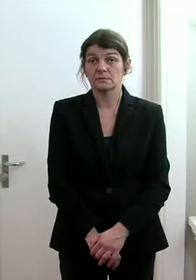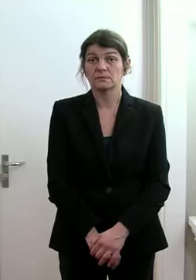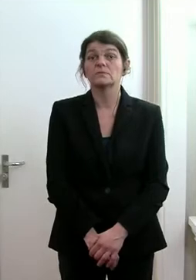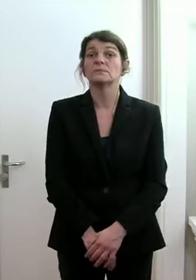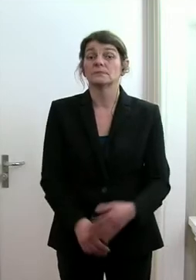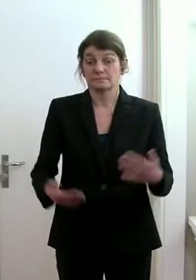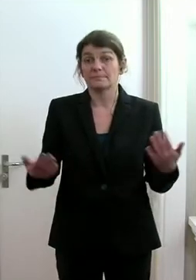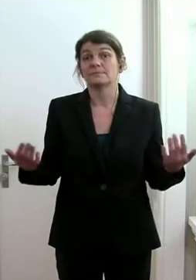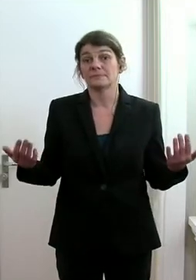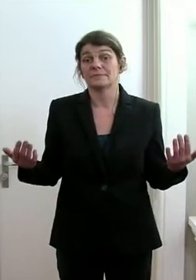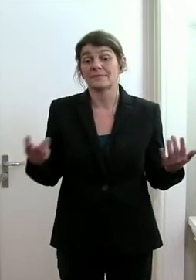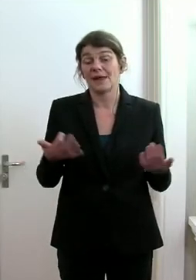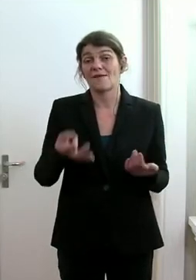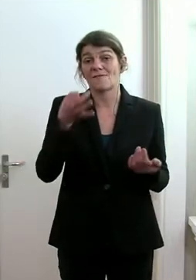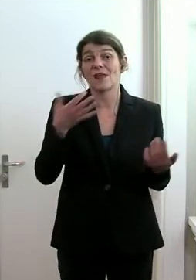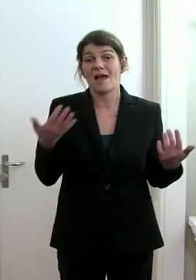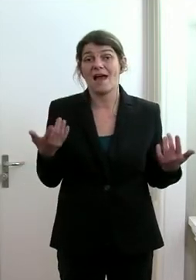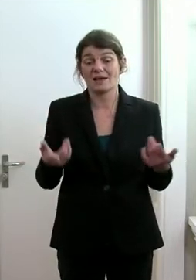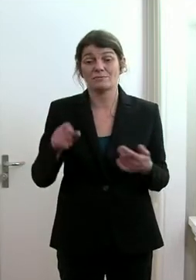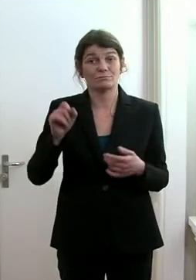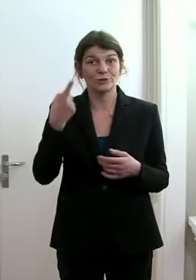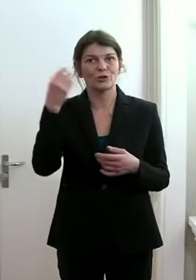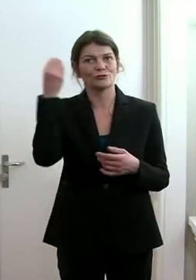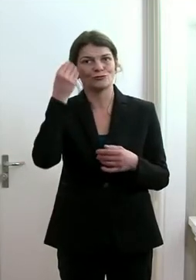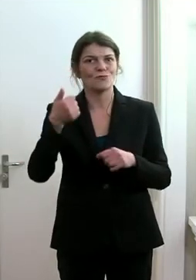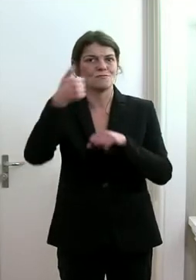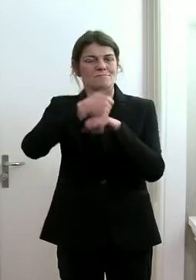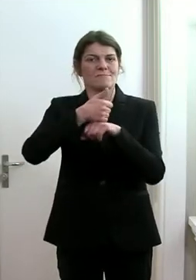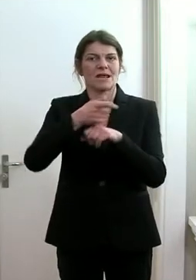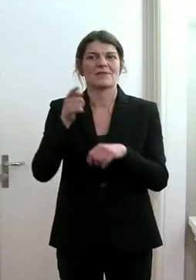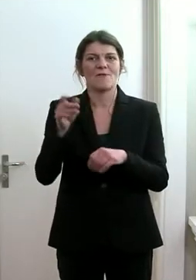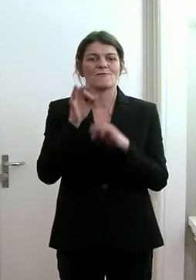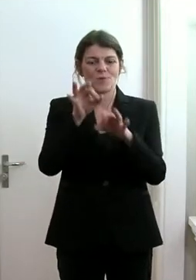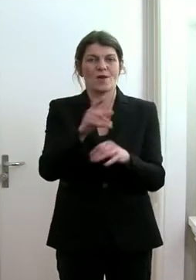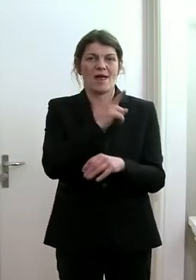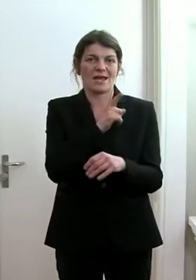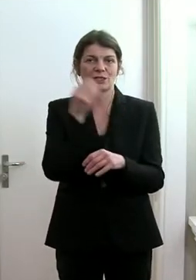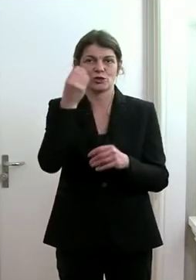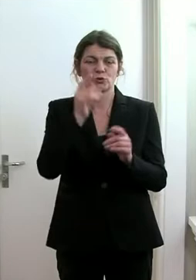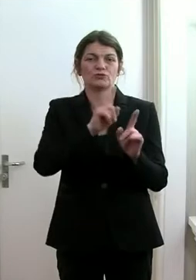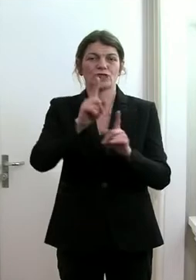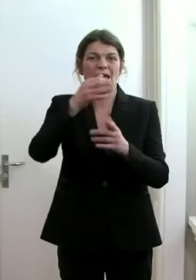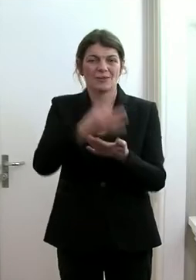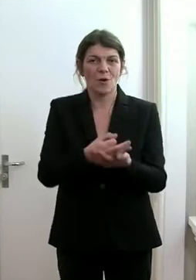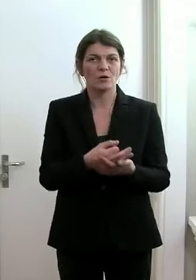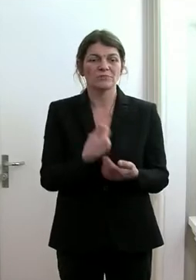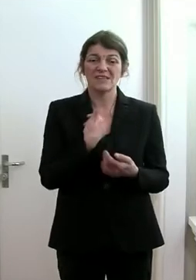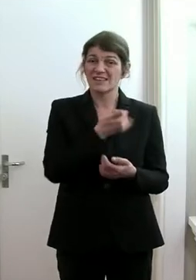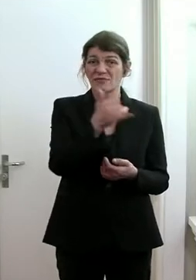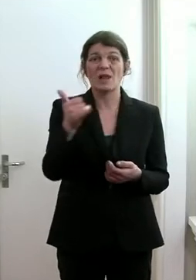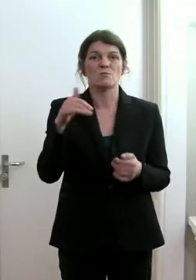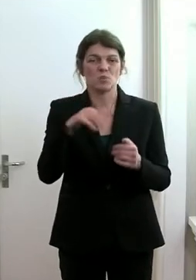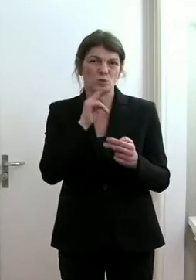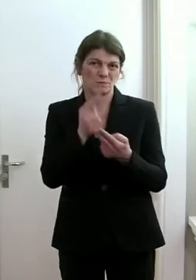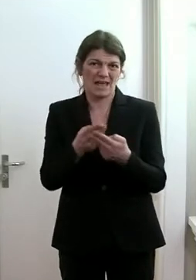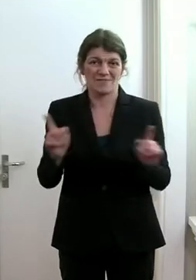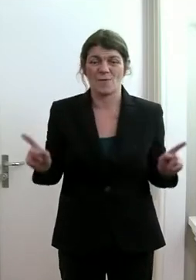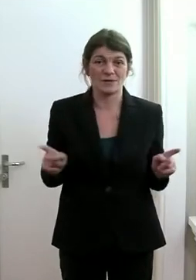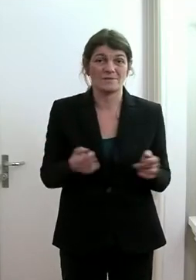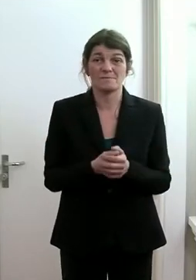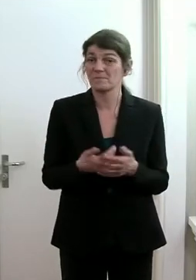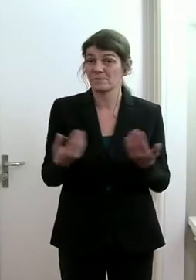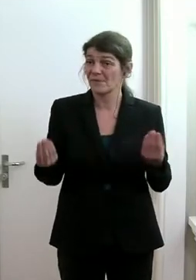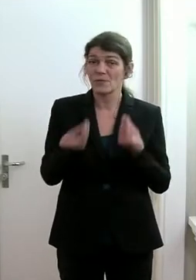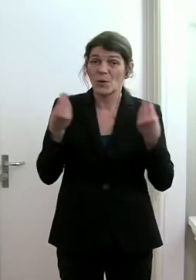Das ist eine Frage, die vor allem jetzt die Schulleitungen für ihren Schulstandort individuell beantworten müssen, weil